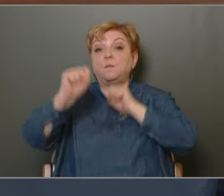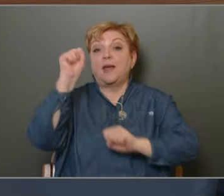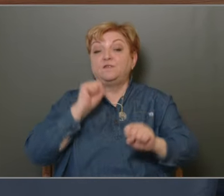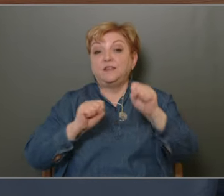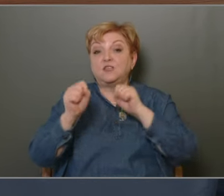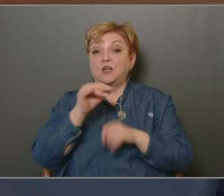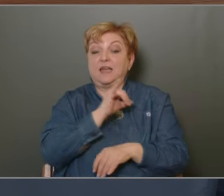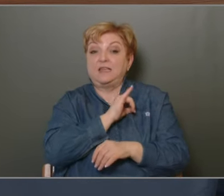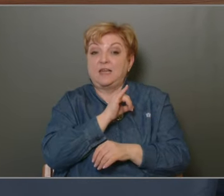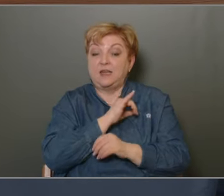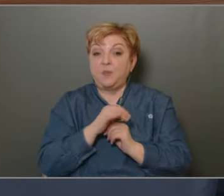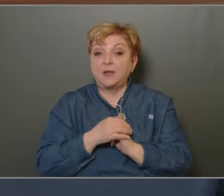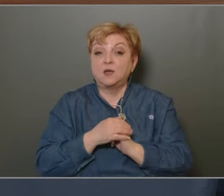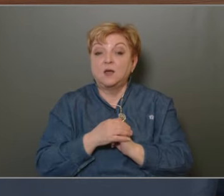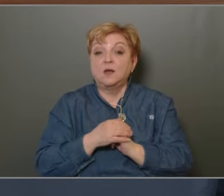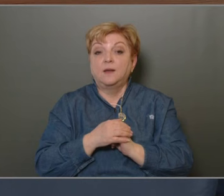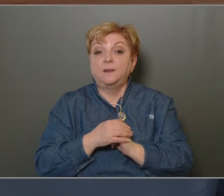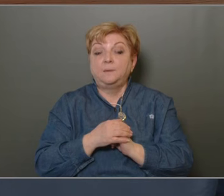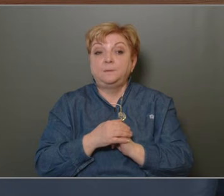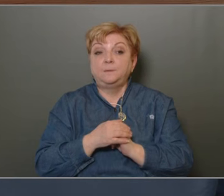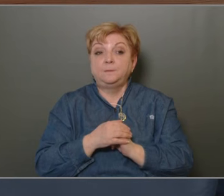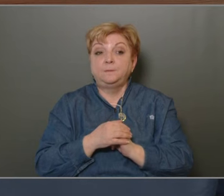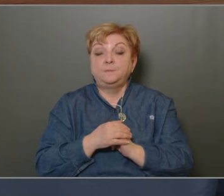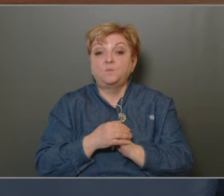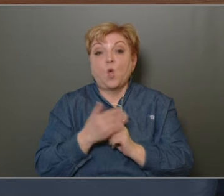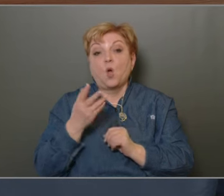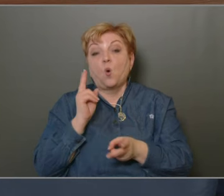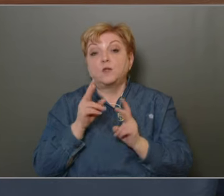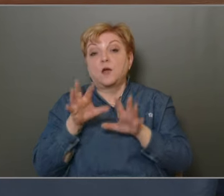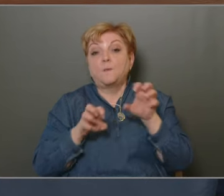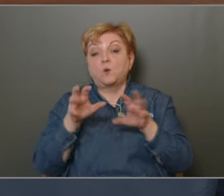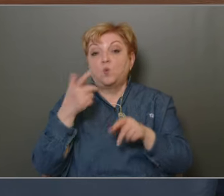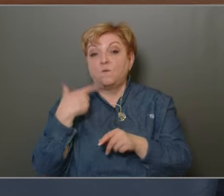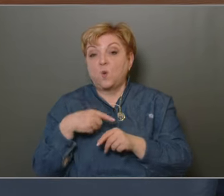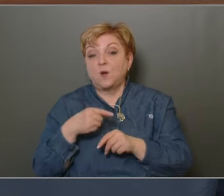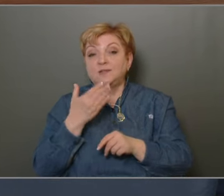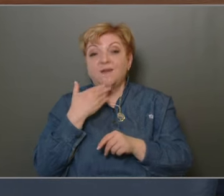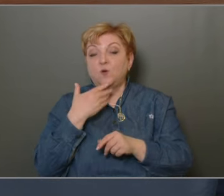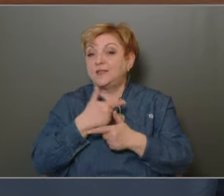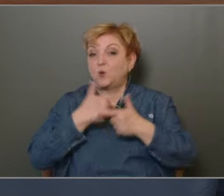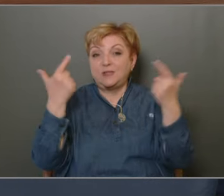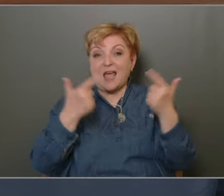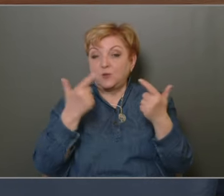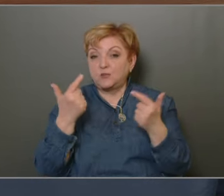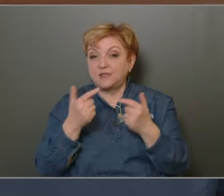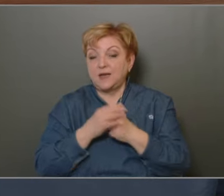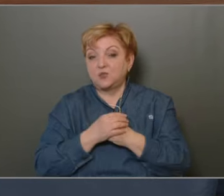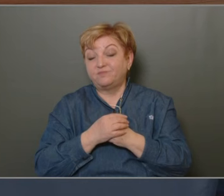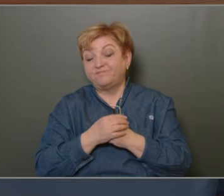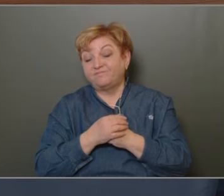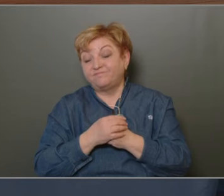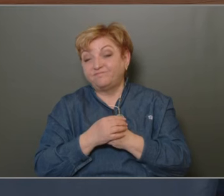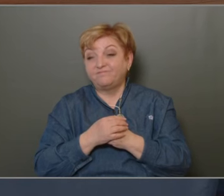érdekében, a kerületiek jegyében. Hogy kapkodó volt, és nem volt erről tájékoztatás. Hát